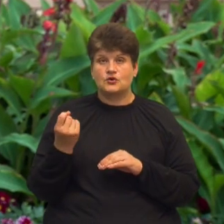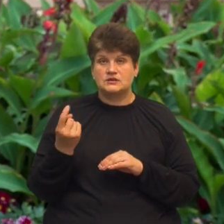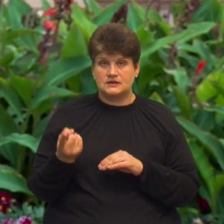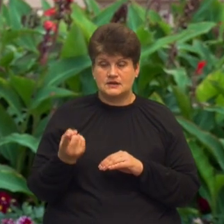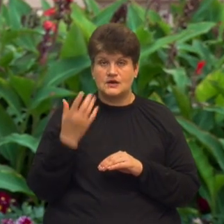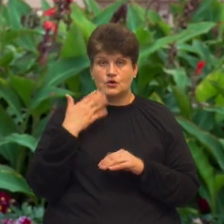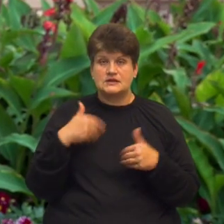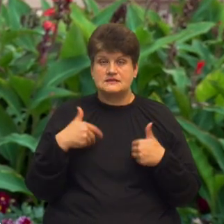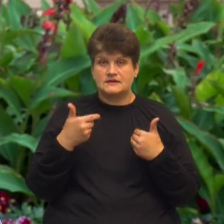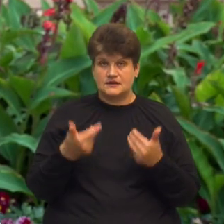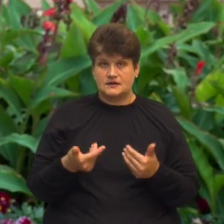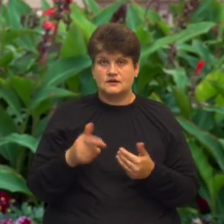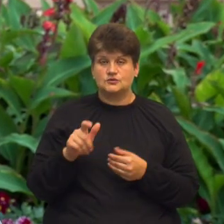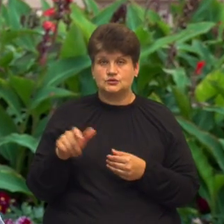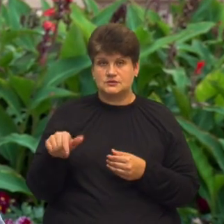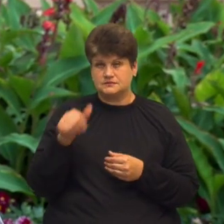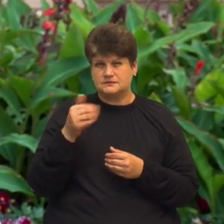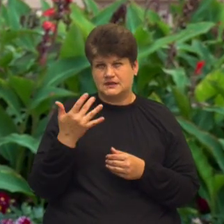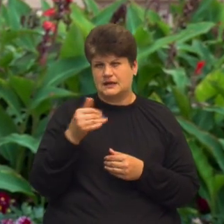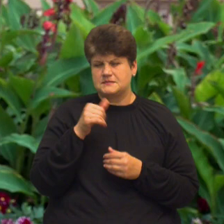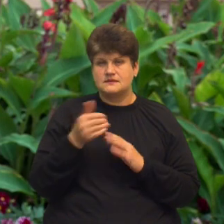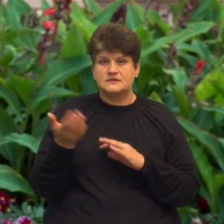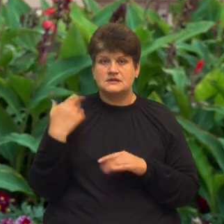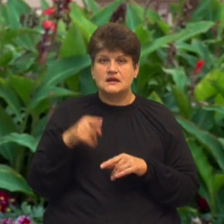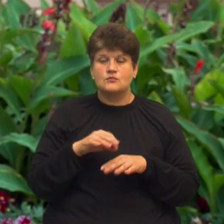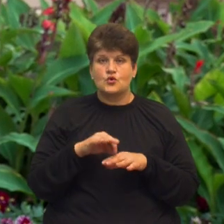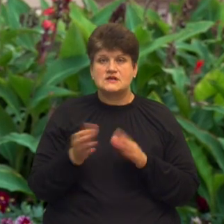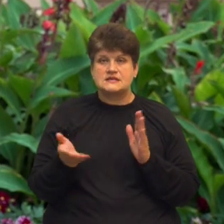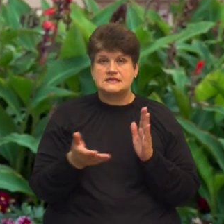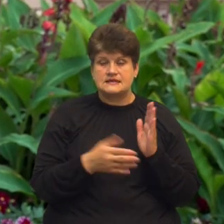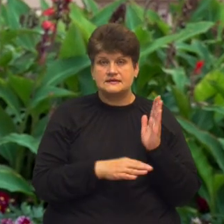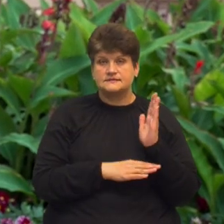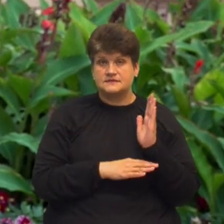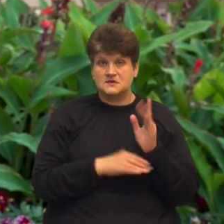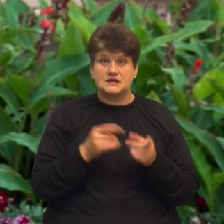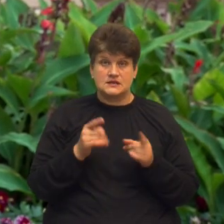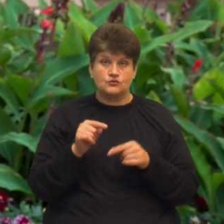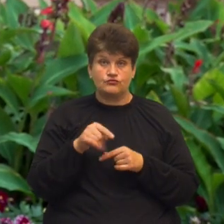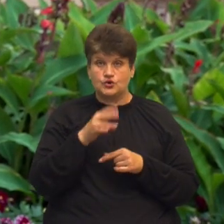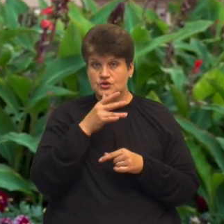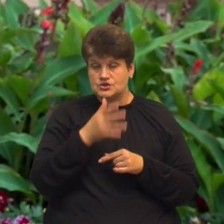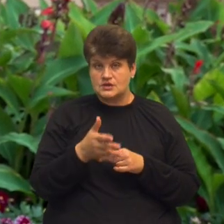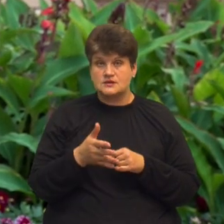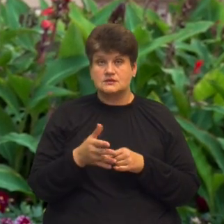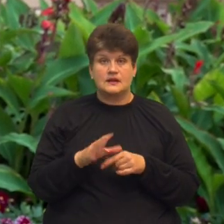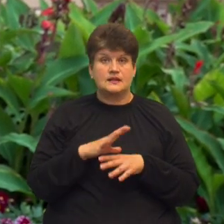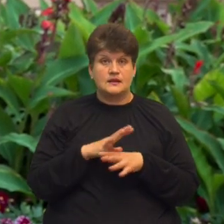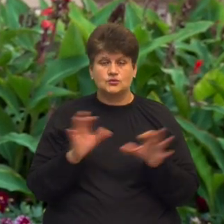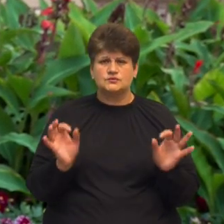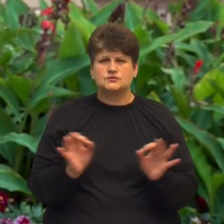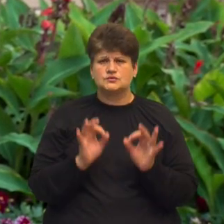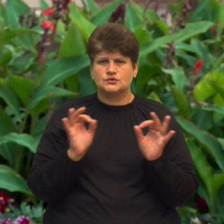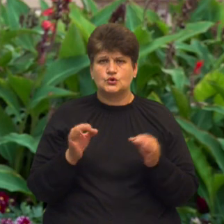зверталися мешканці декілька місяців тому, там проводилося зрізання зелених насаджень. Дійсно на той час, як я коментувала, не було жодних